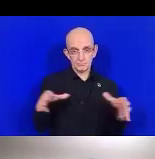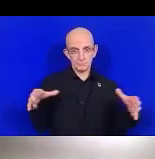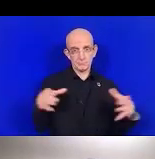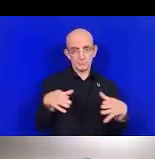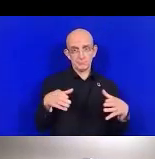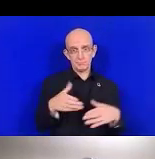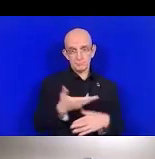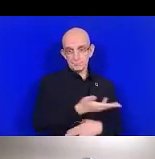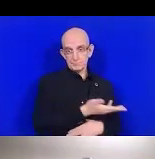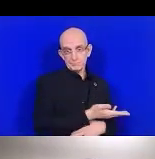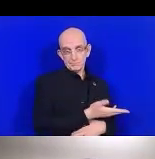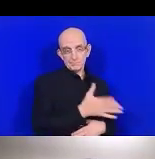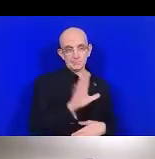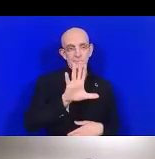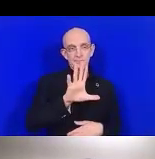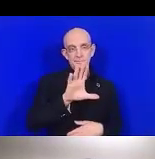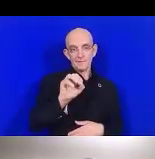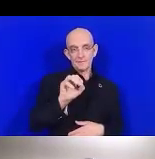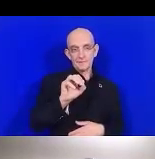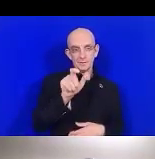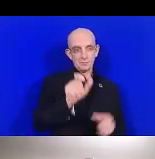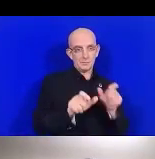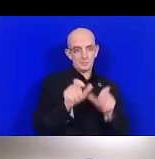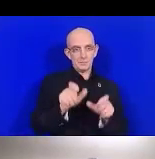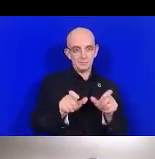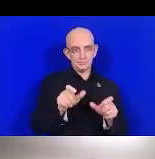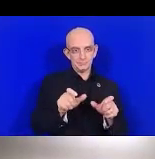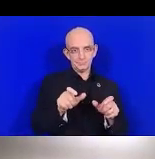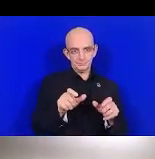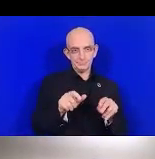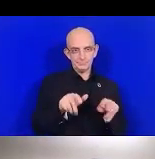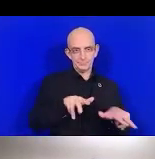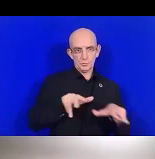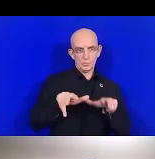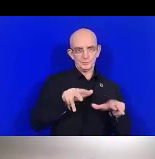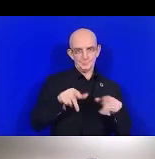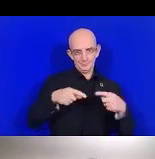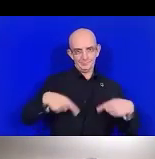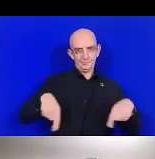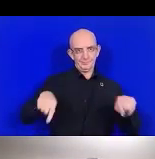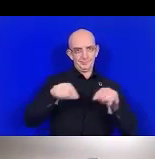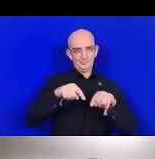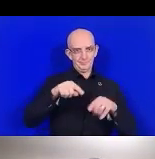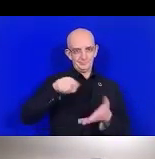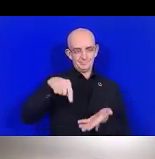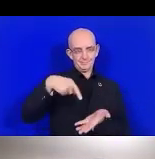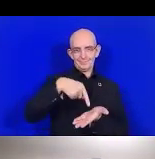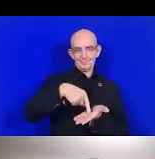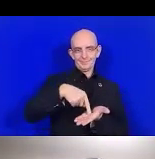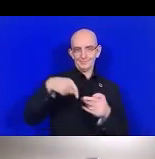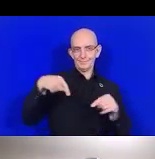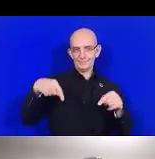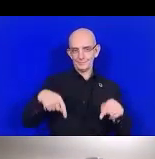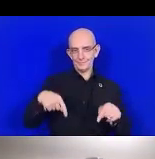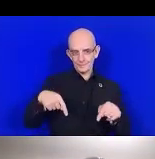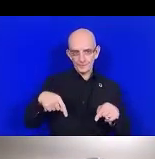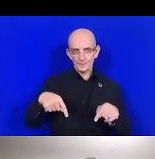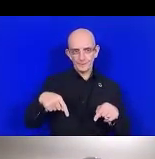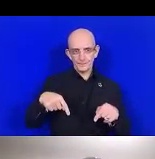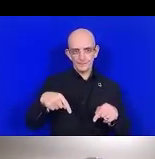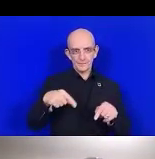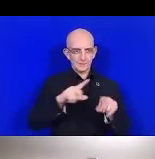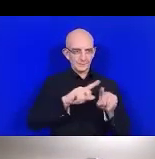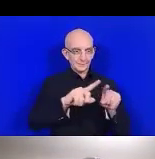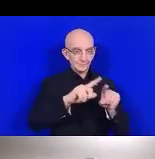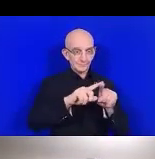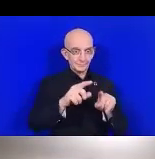composées de personnes, d'organisations, entre autres. Nous avions